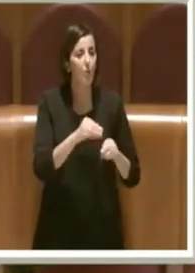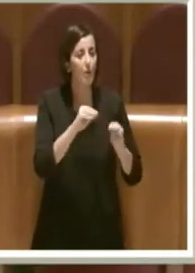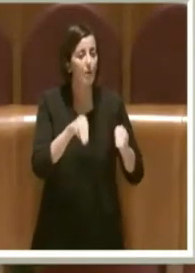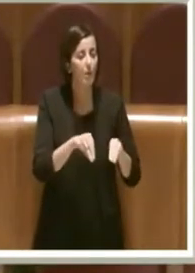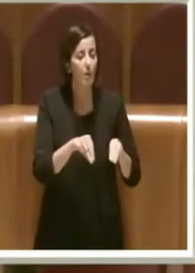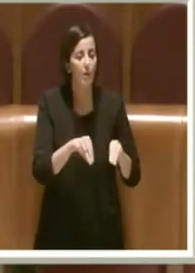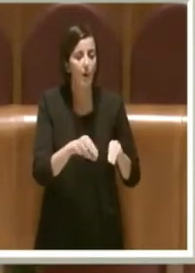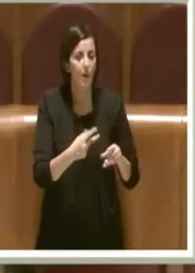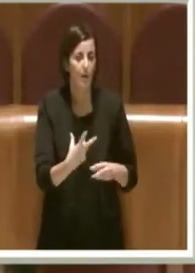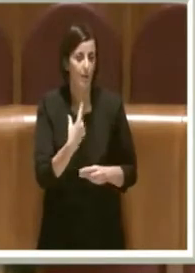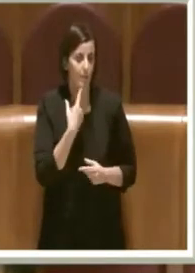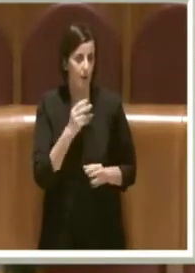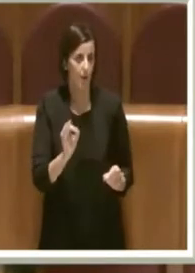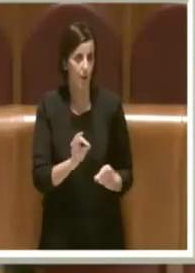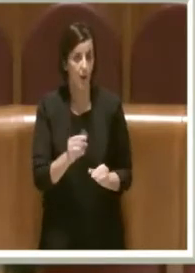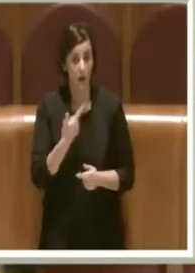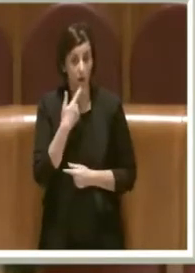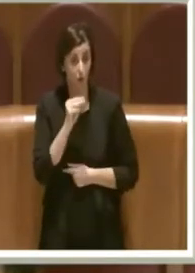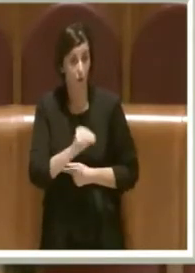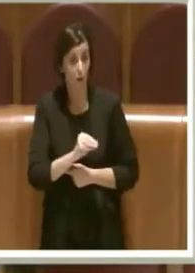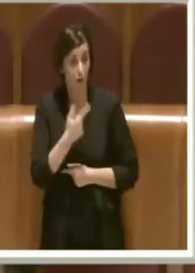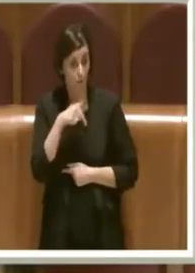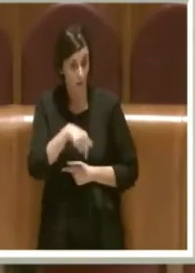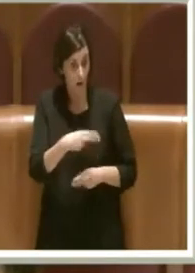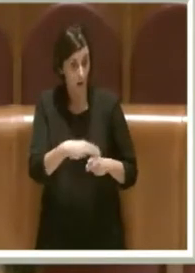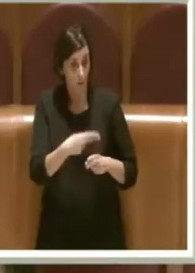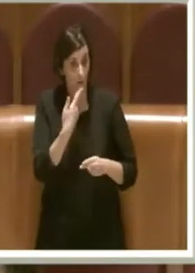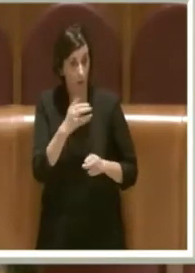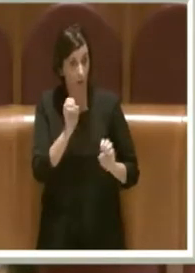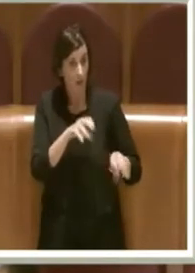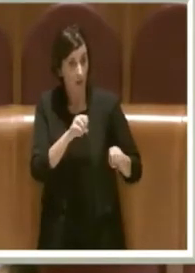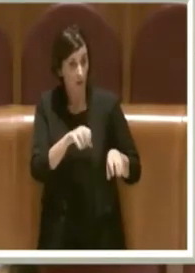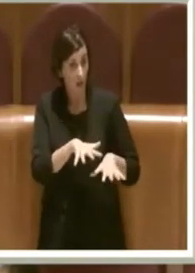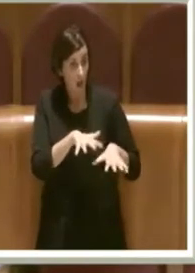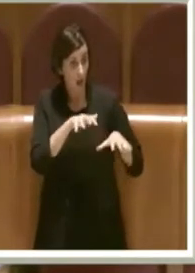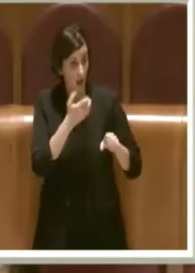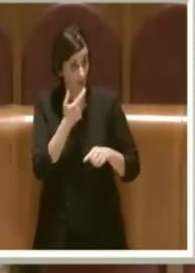questa domanda gliela faccio. Vuole fare una discarica a Roma, signor sindaco?